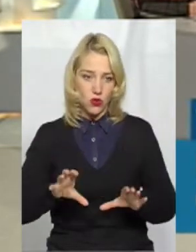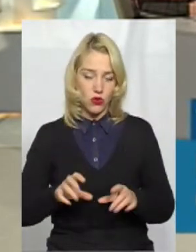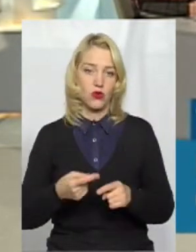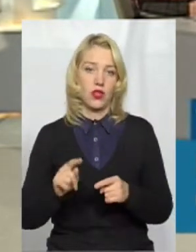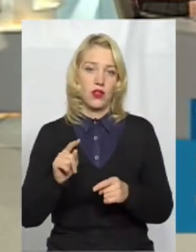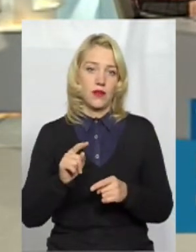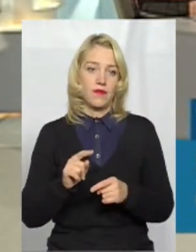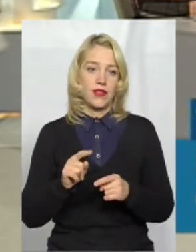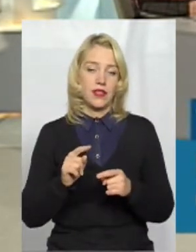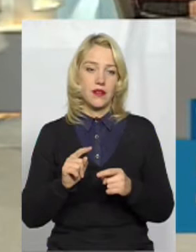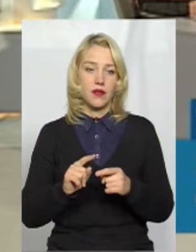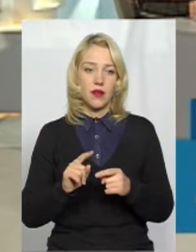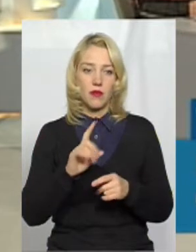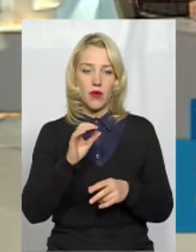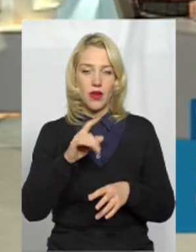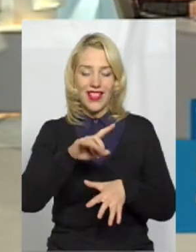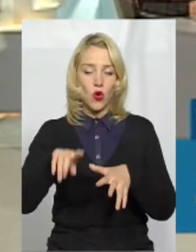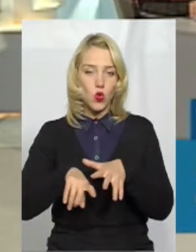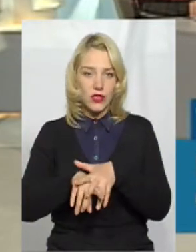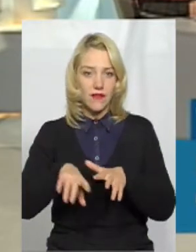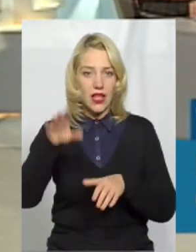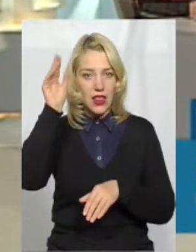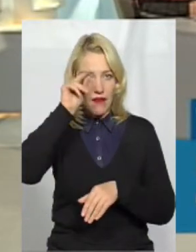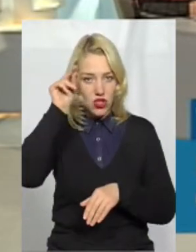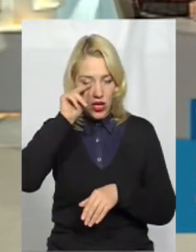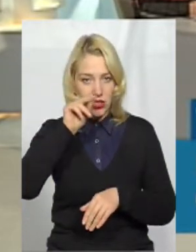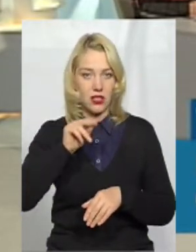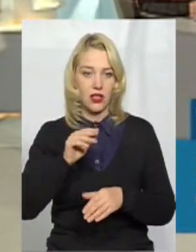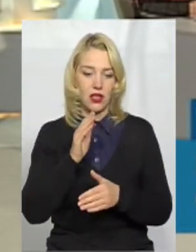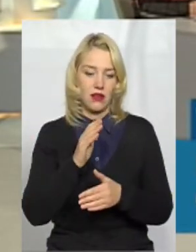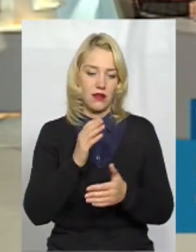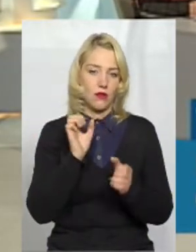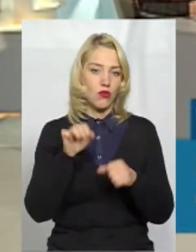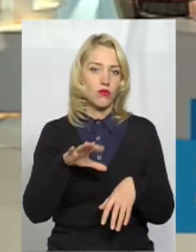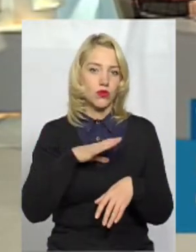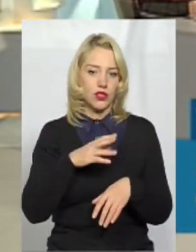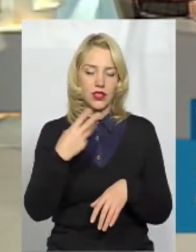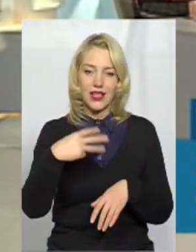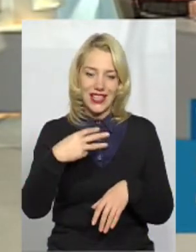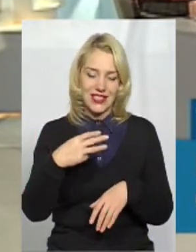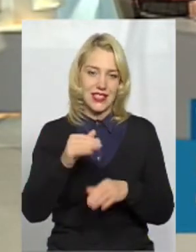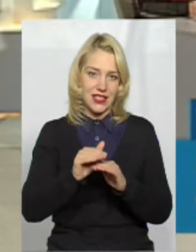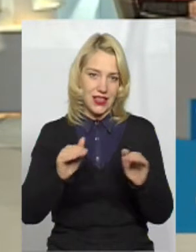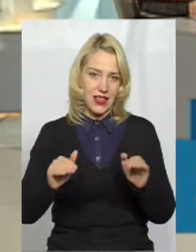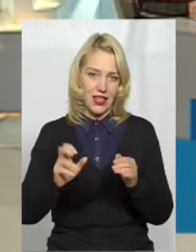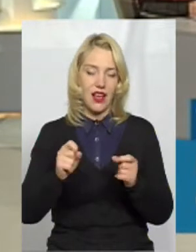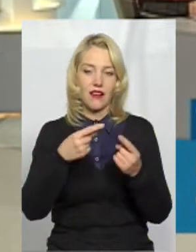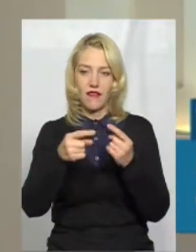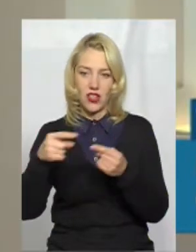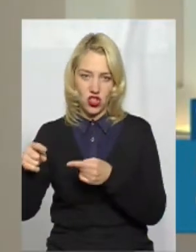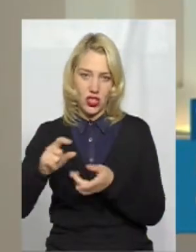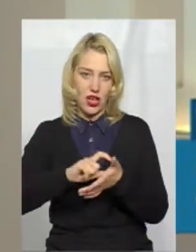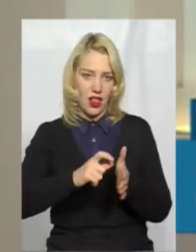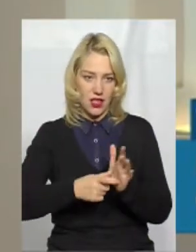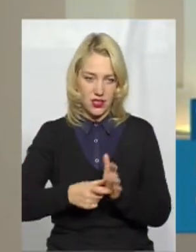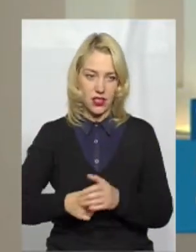в закладі з інклюзивним навчанням дітей перебуває 30, так як і в інших класах. Чи означає це,